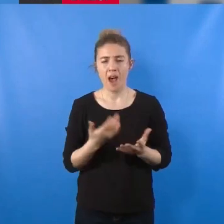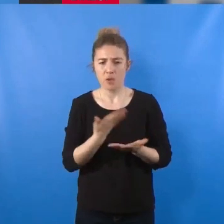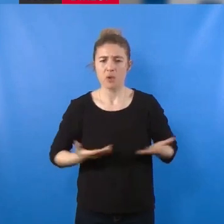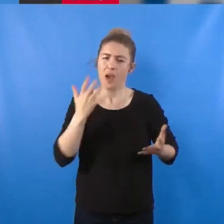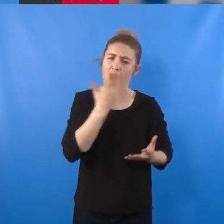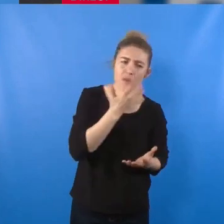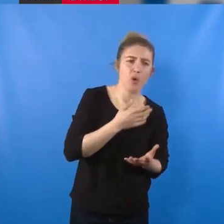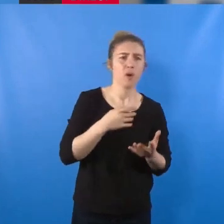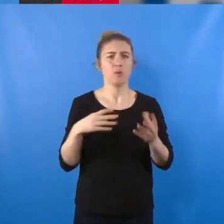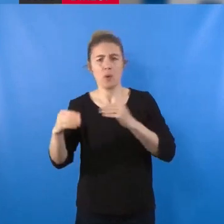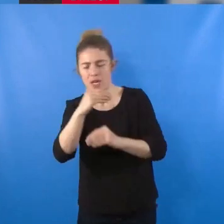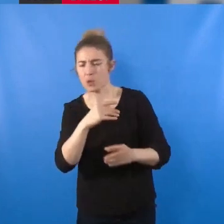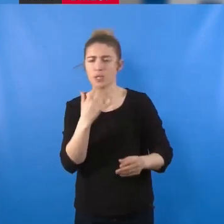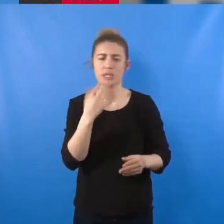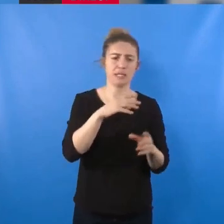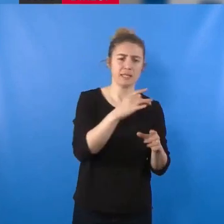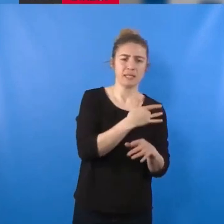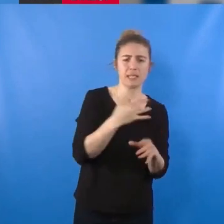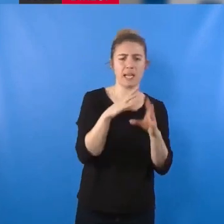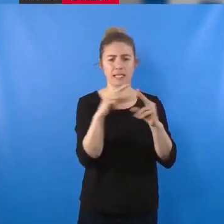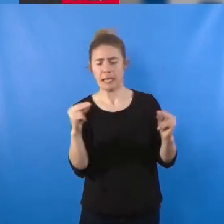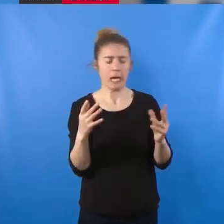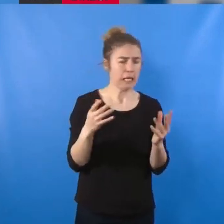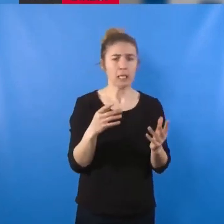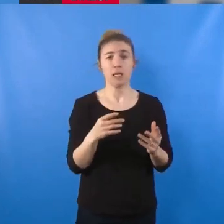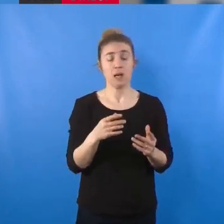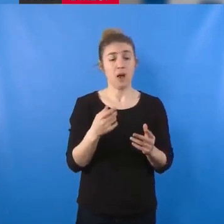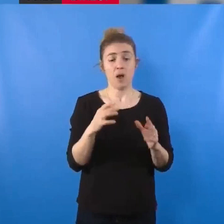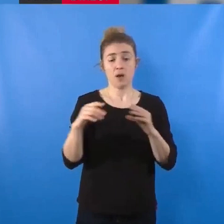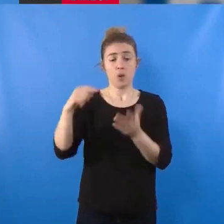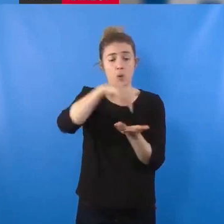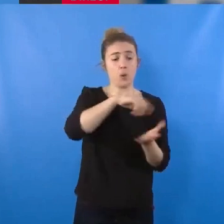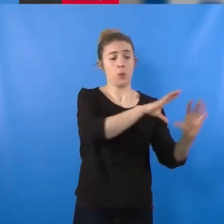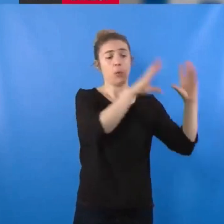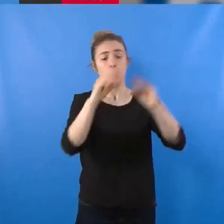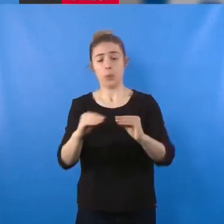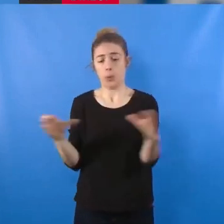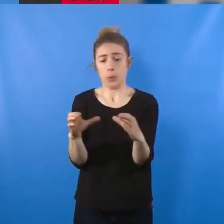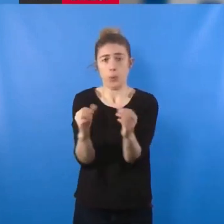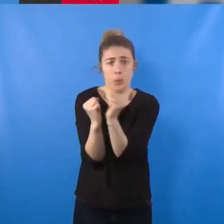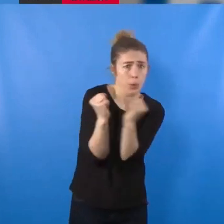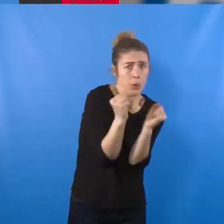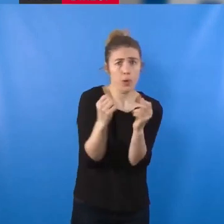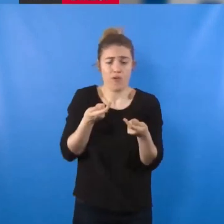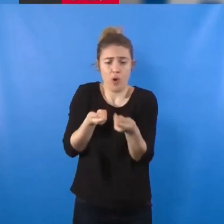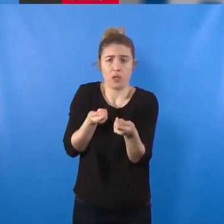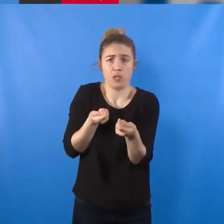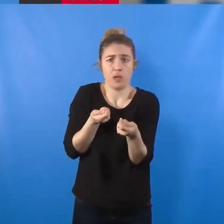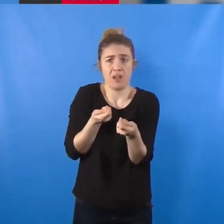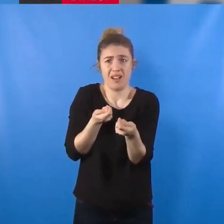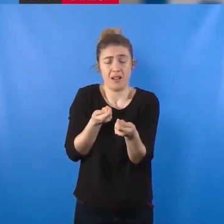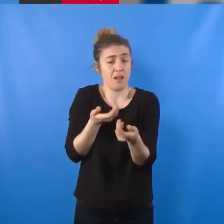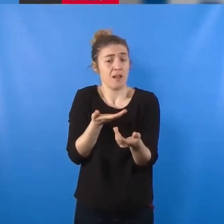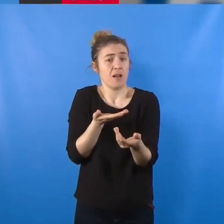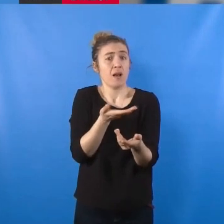frappe les Palestiniens dans un territoire où ils sont déplacés, massés par la force, dans un réduit d'à peine 50